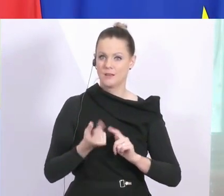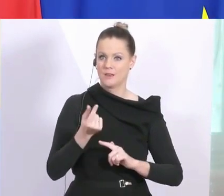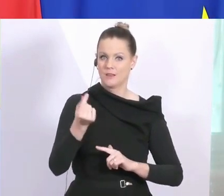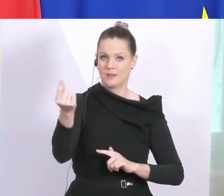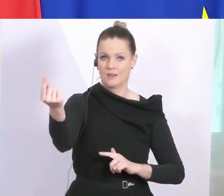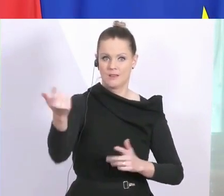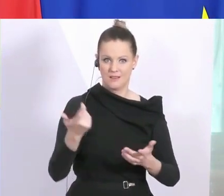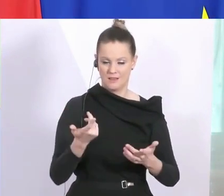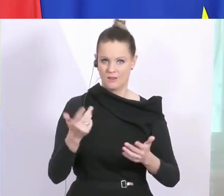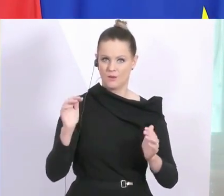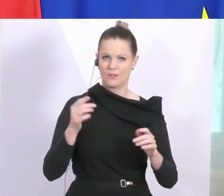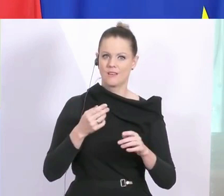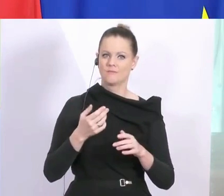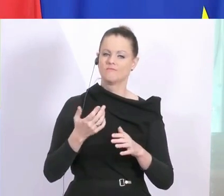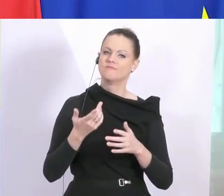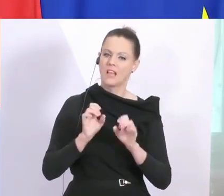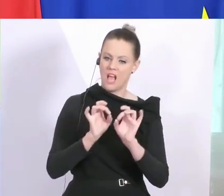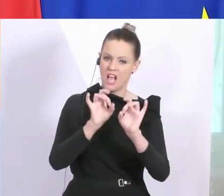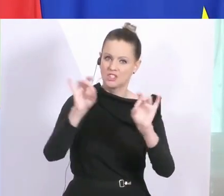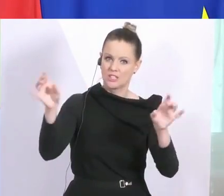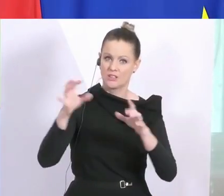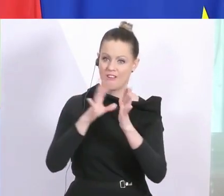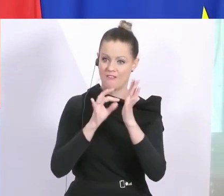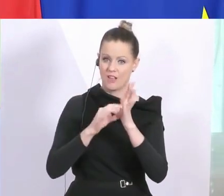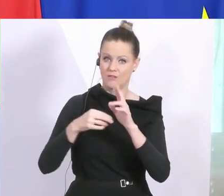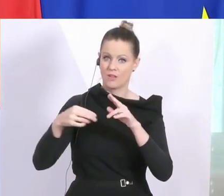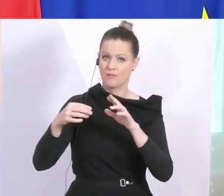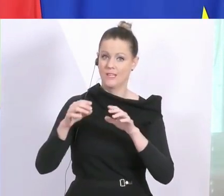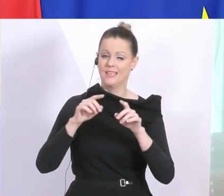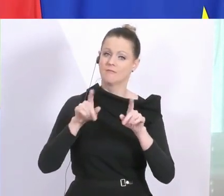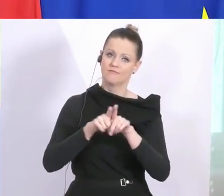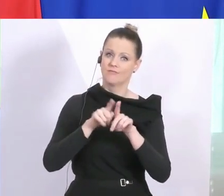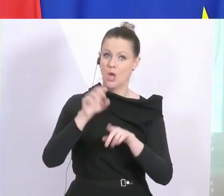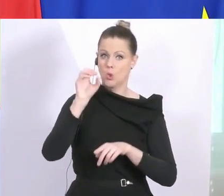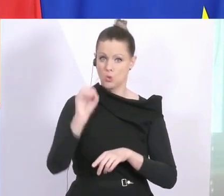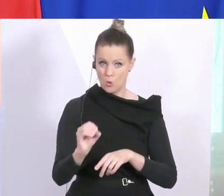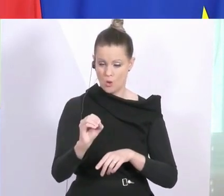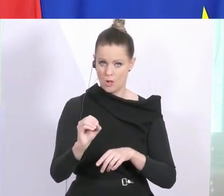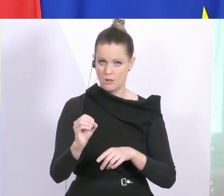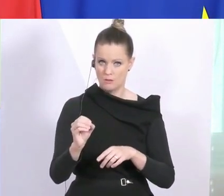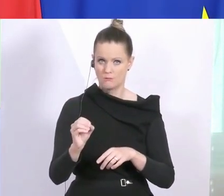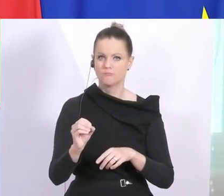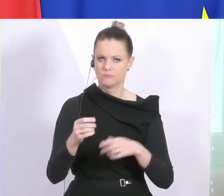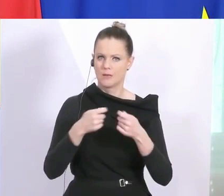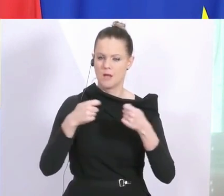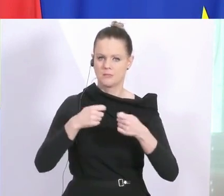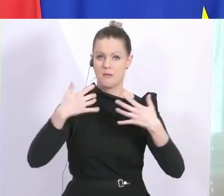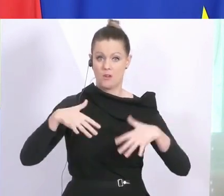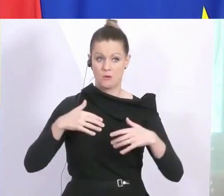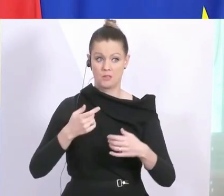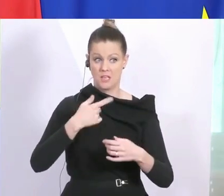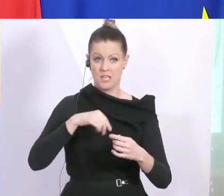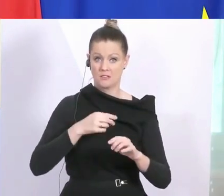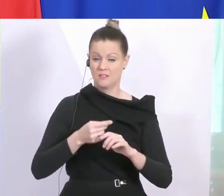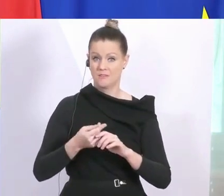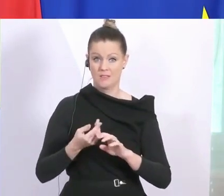Richtung Null geht, desto früher sind wir in der Situation, Maßnahmen lockern zu können. Derzeit sind wir davon weit entfernt und